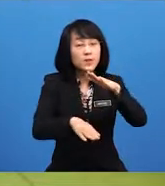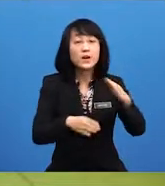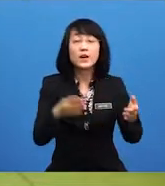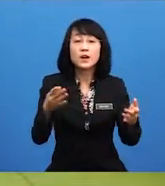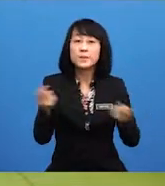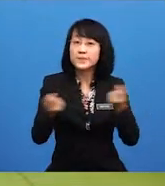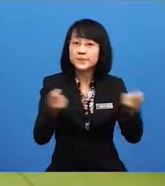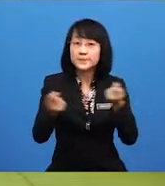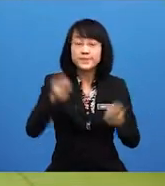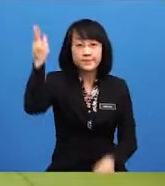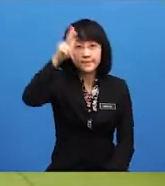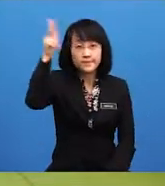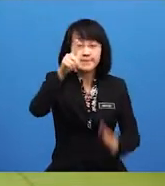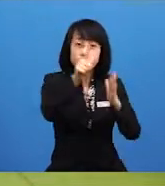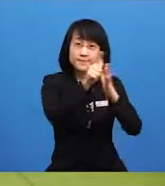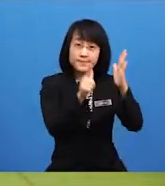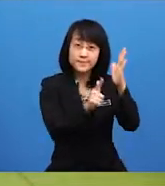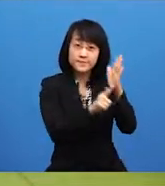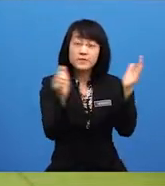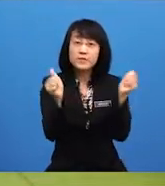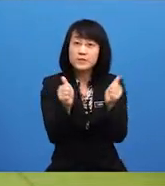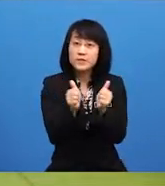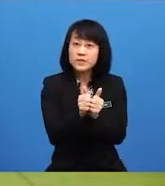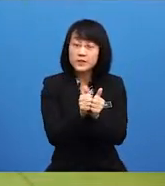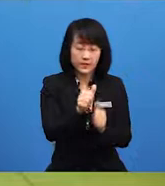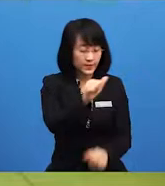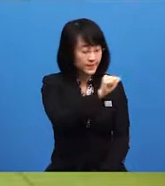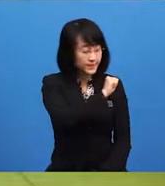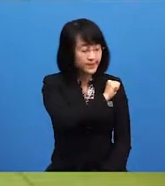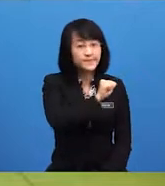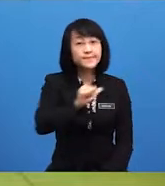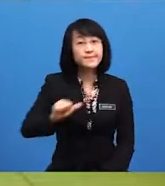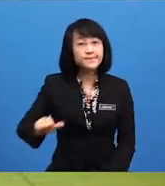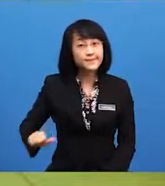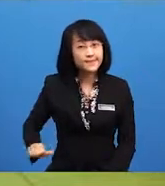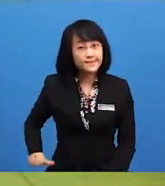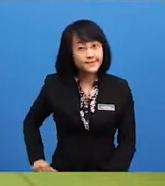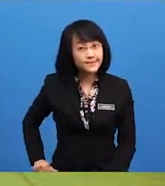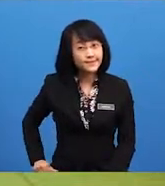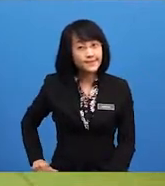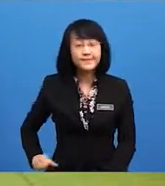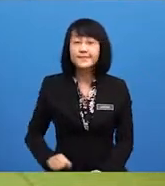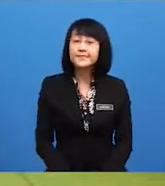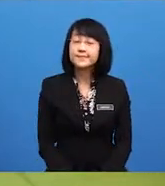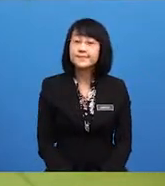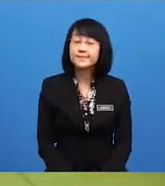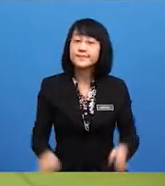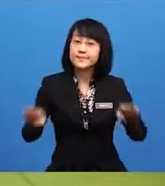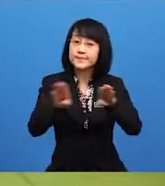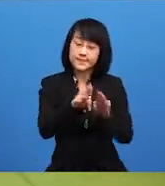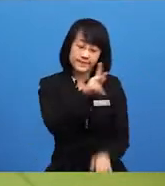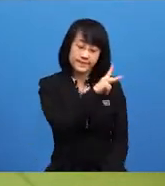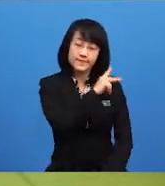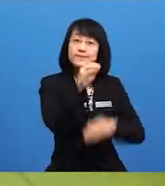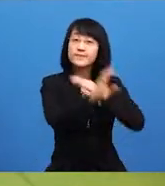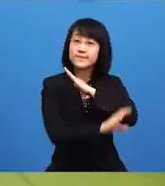raja berperlembagaan dengan Seri Paduka Baginda yang dipertuan agung sebagai ketua